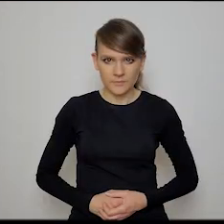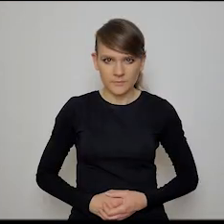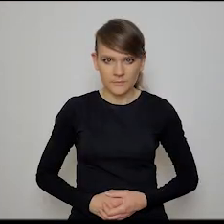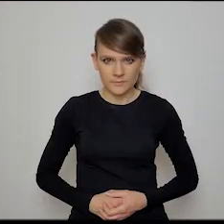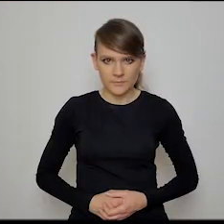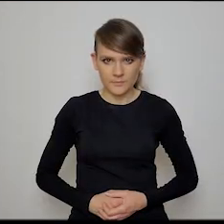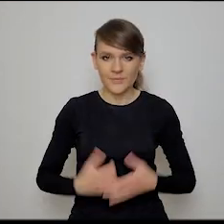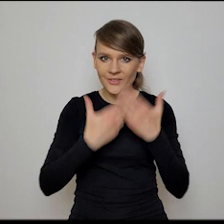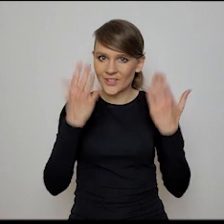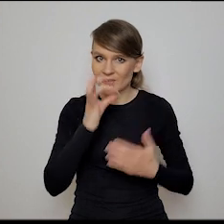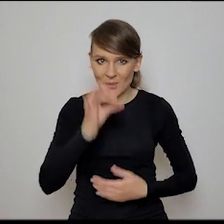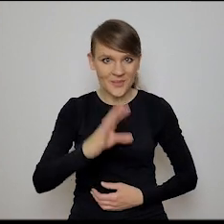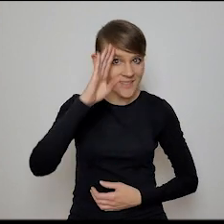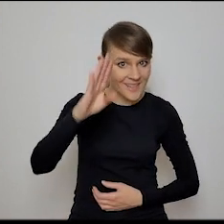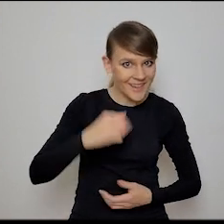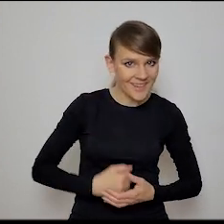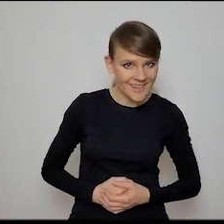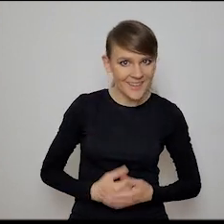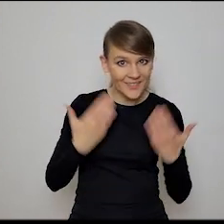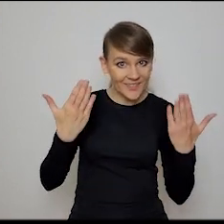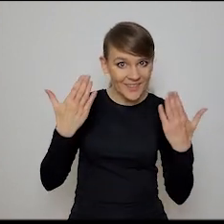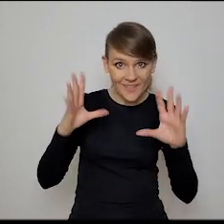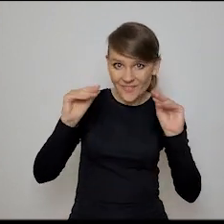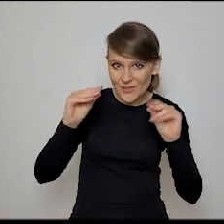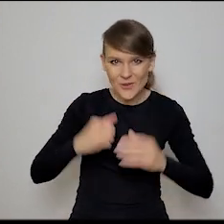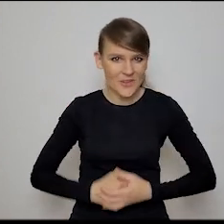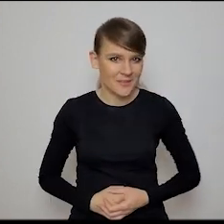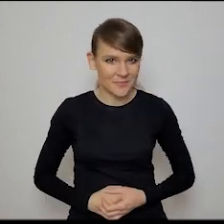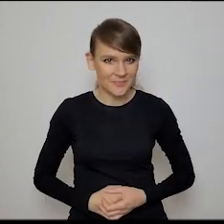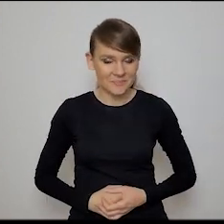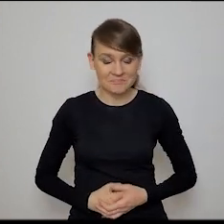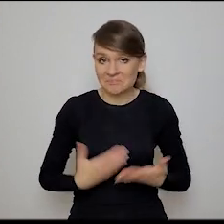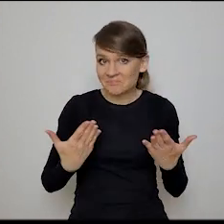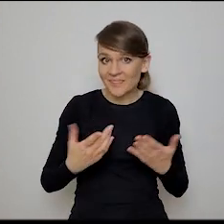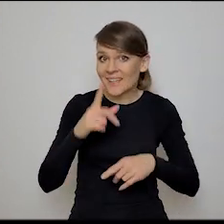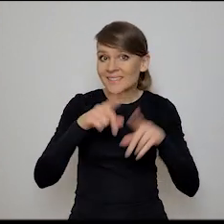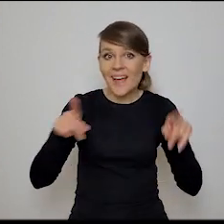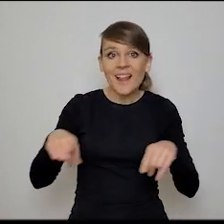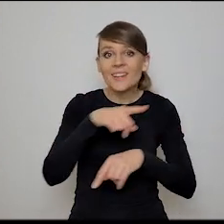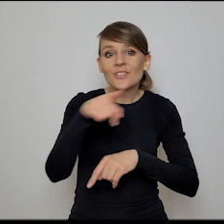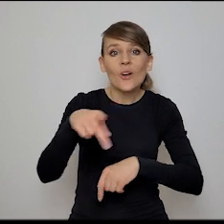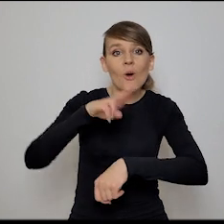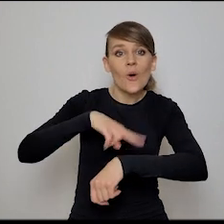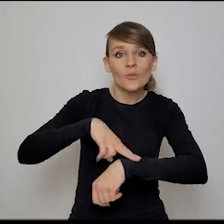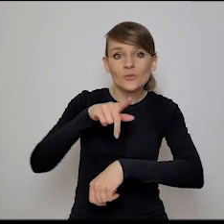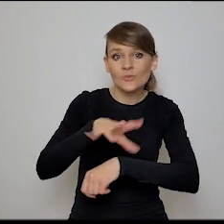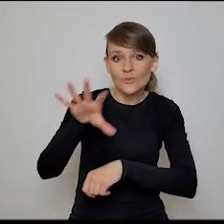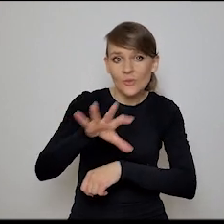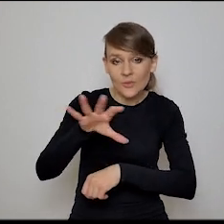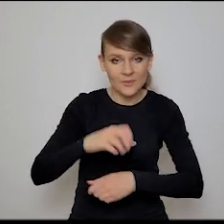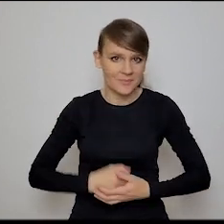Dzień dobry, cześć, dobry wieczór Państwu, w zależności od tego, o której porze i kto nas słucha.